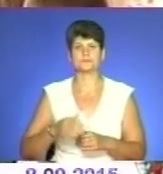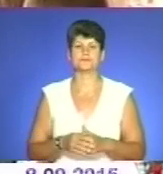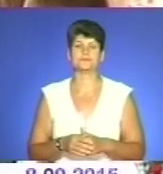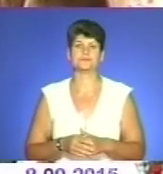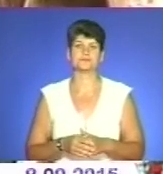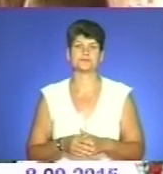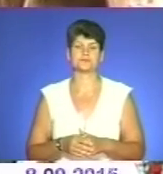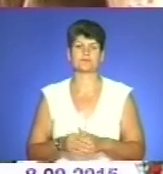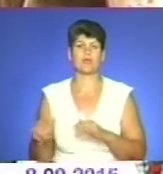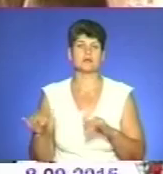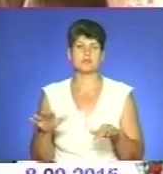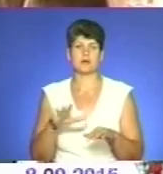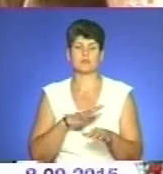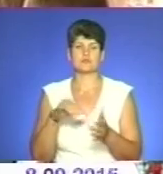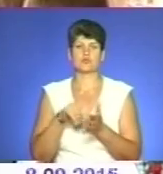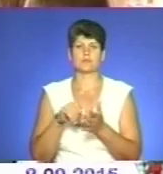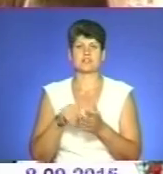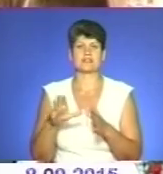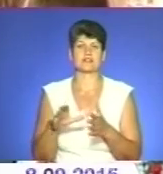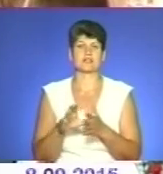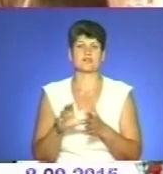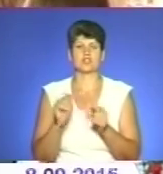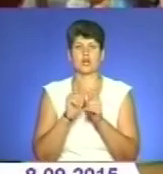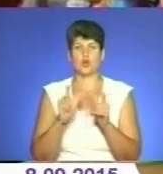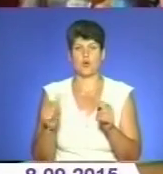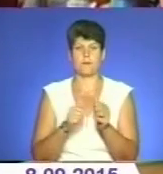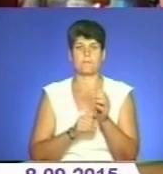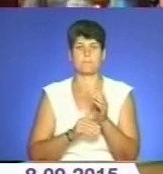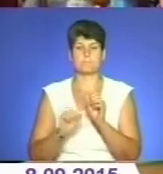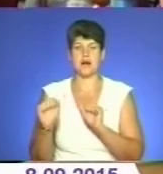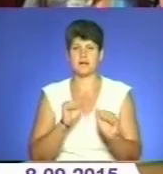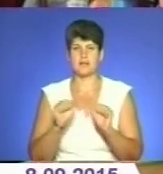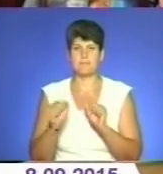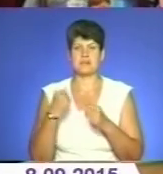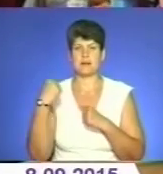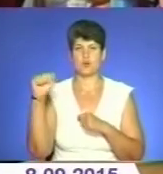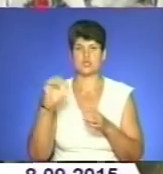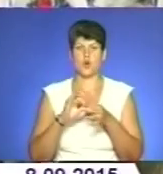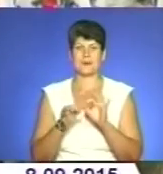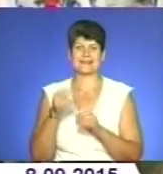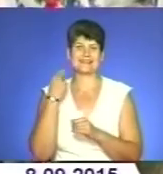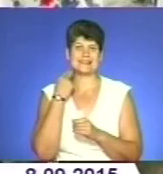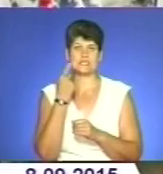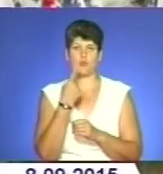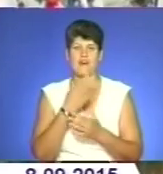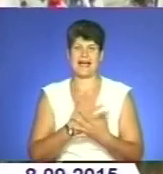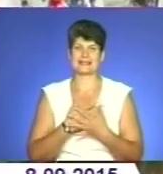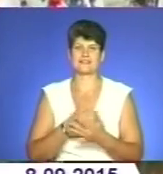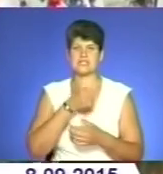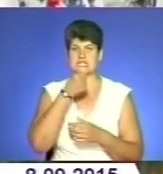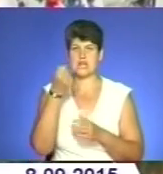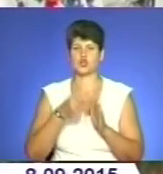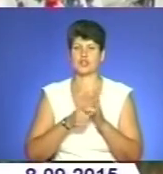Захід відбувся за участю представників шкільного парламенту, переможців Олімпіад з англійської мови, активних старшокласників та